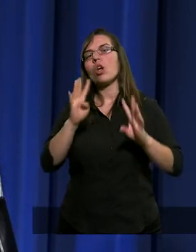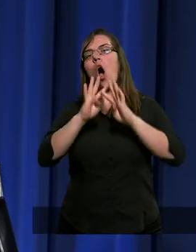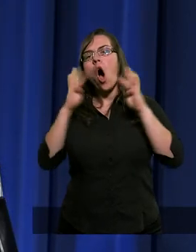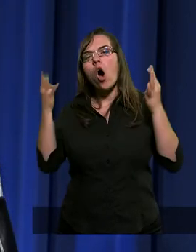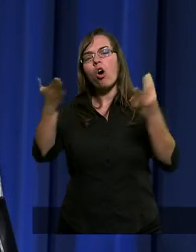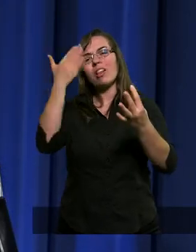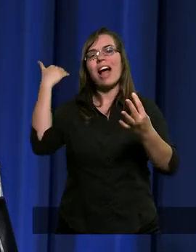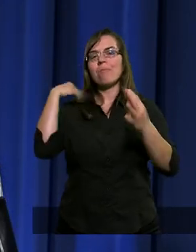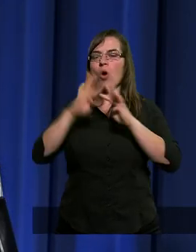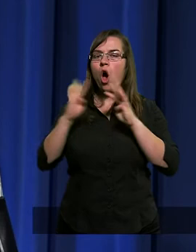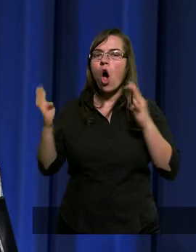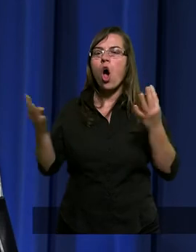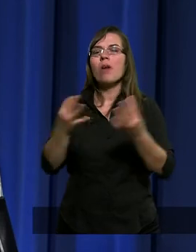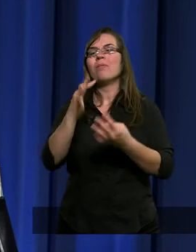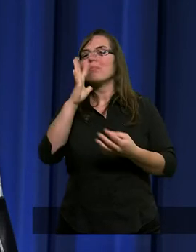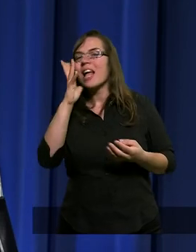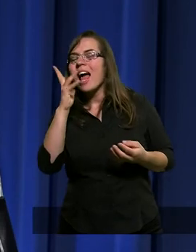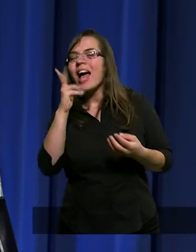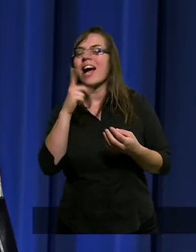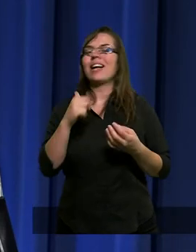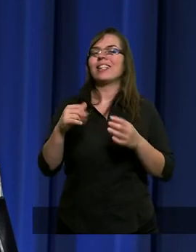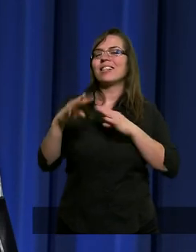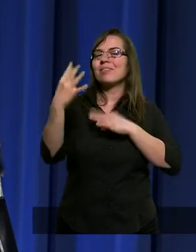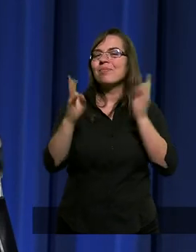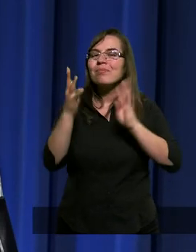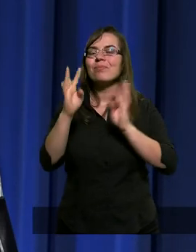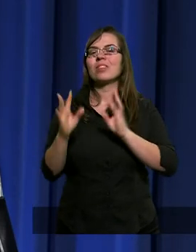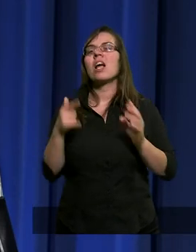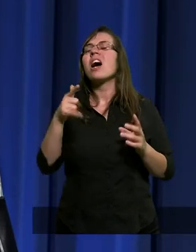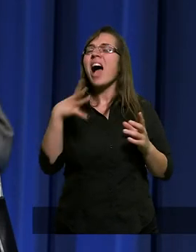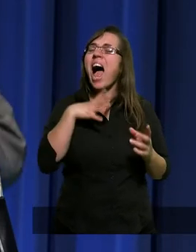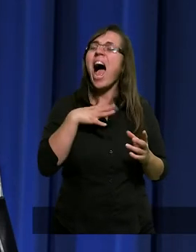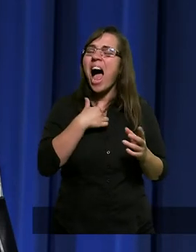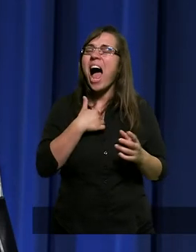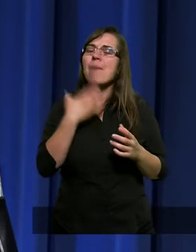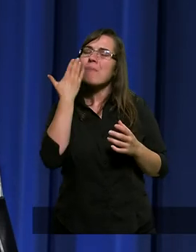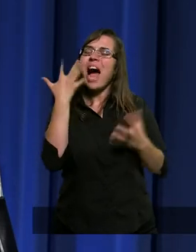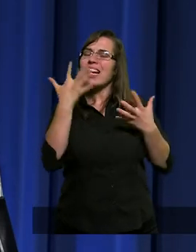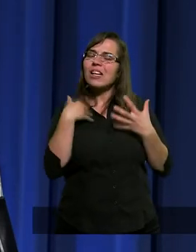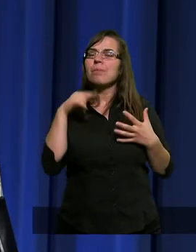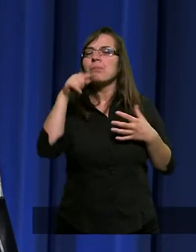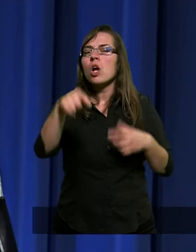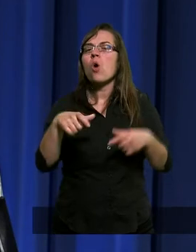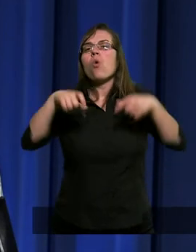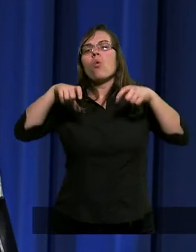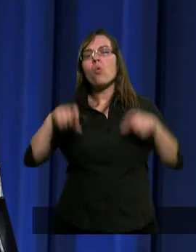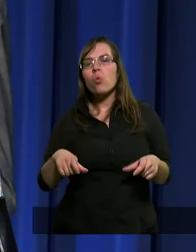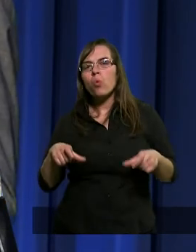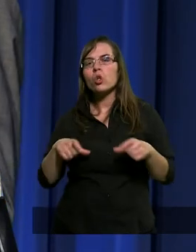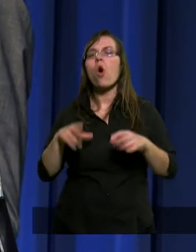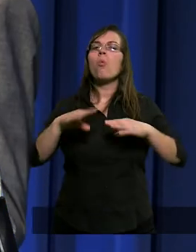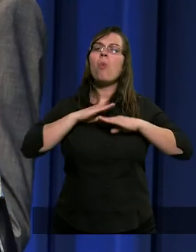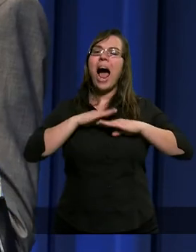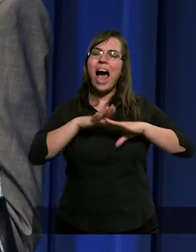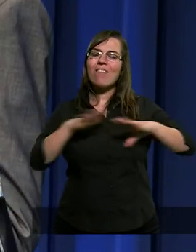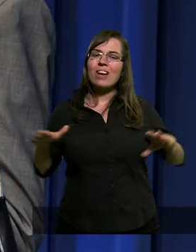Ogrodzony, kościoły pobudowane, a tak bardzo chciałbym tam usiąść na ławewse w ogrodzie